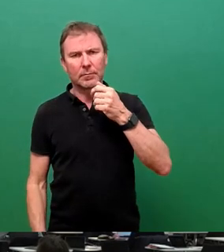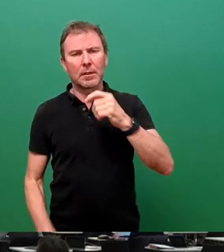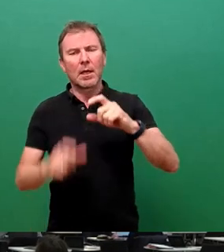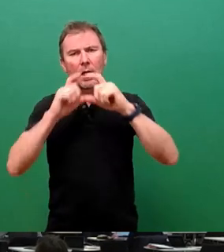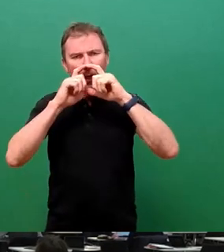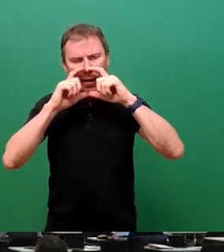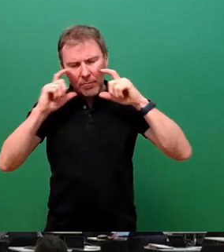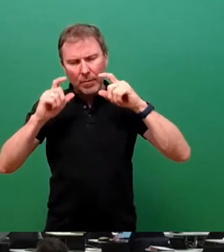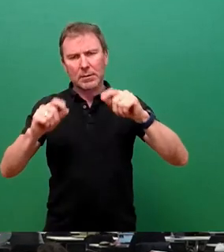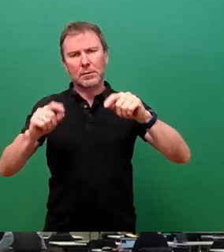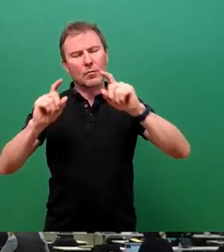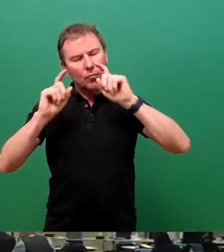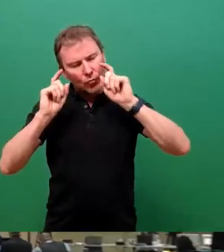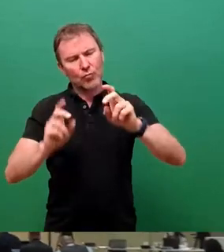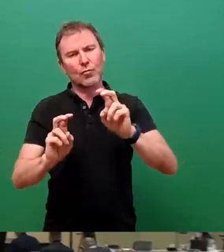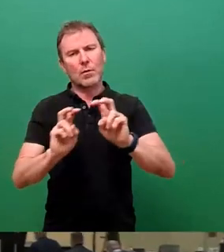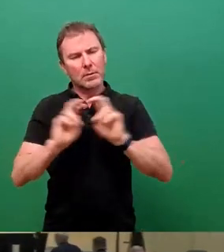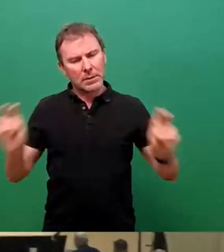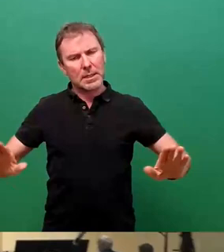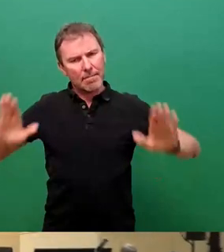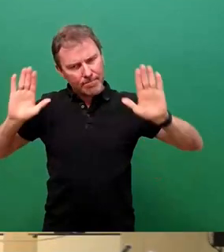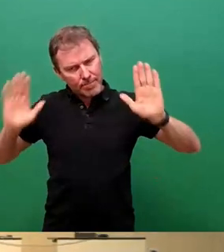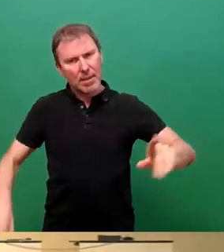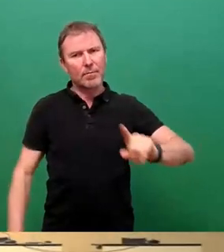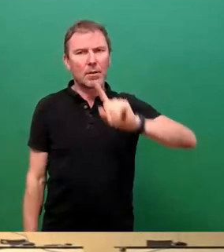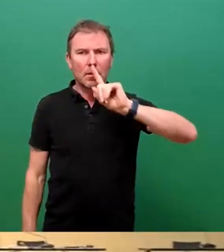damit entsprechend.